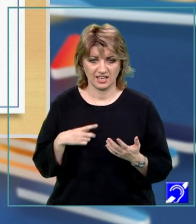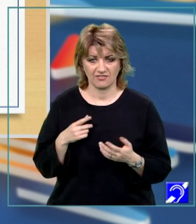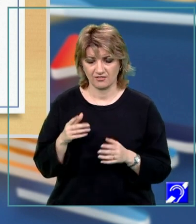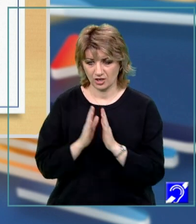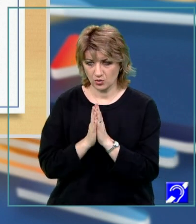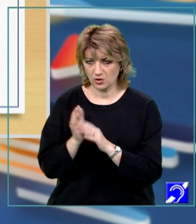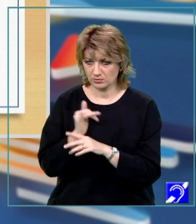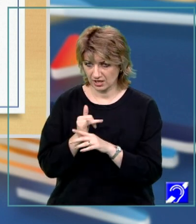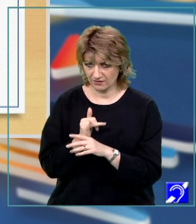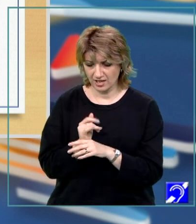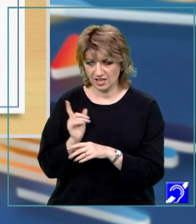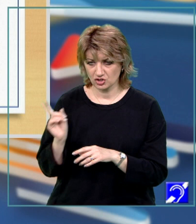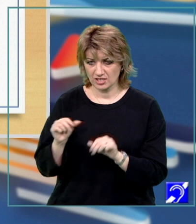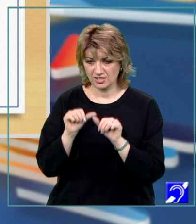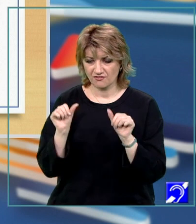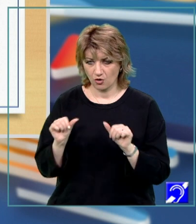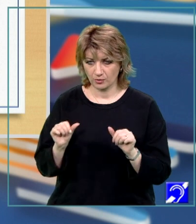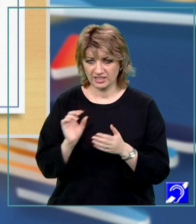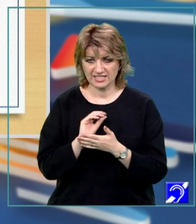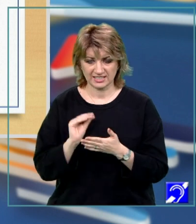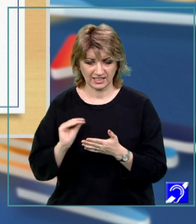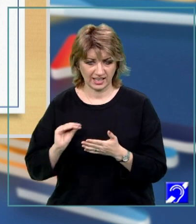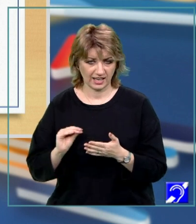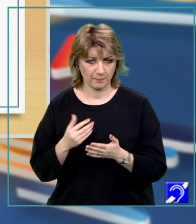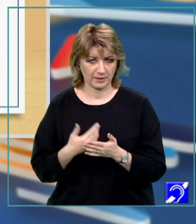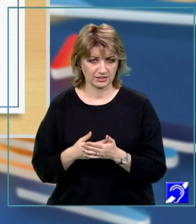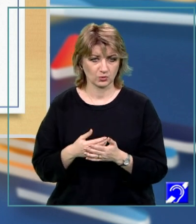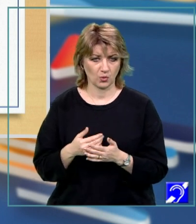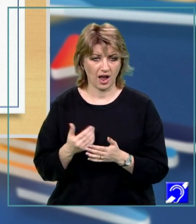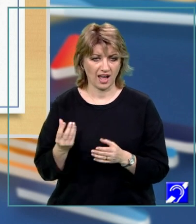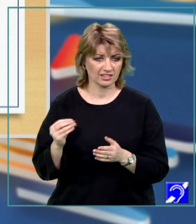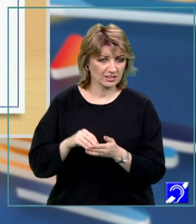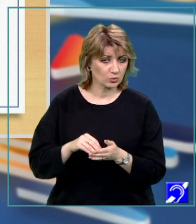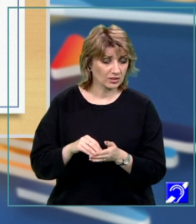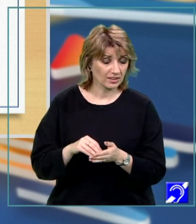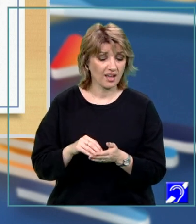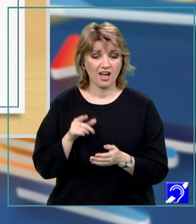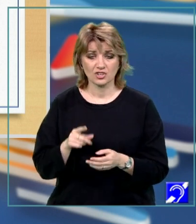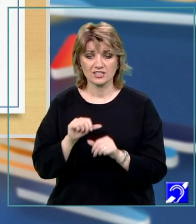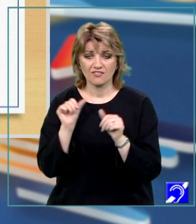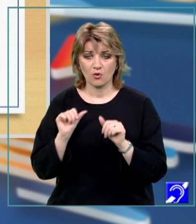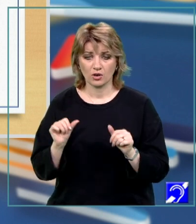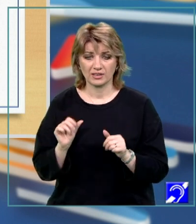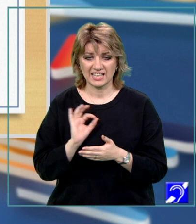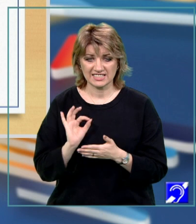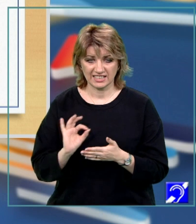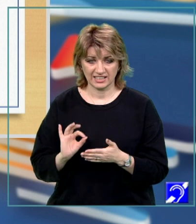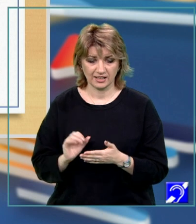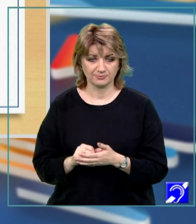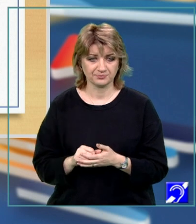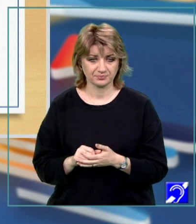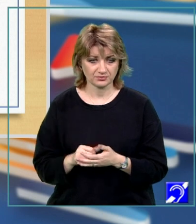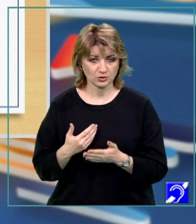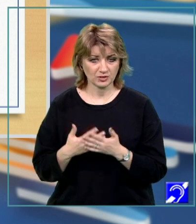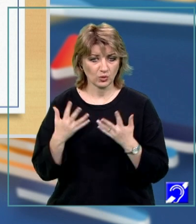observați, această formă de scriere pentru atribuire. De asemenea, această formă de scriere pentru atribuire și pentru